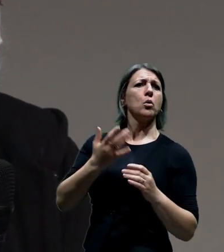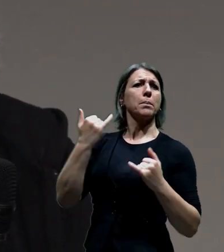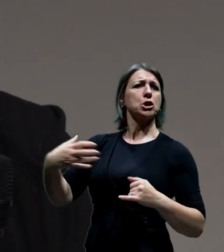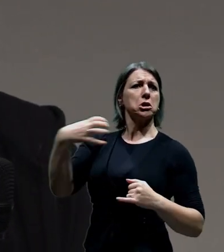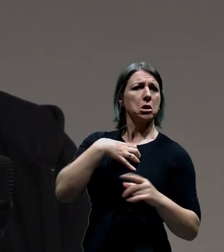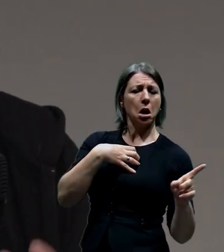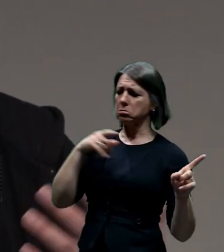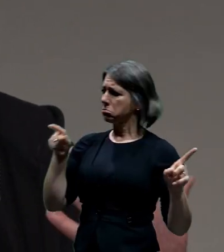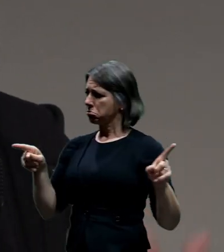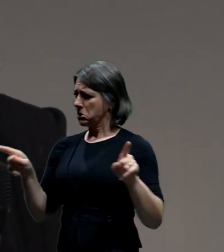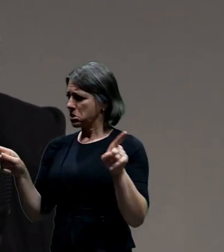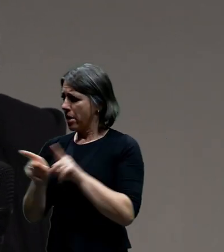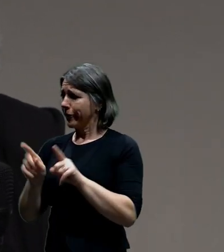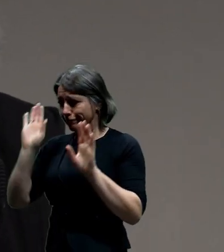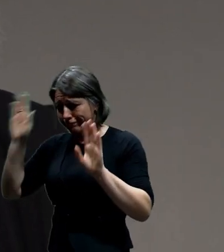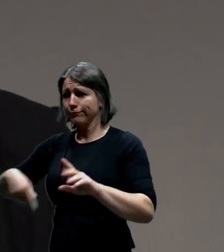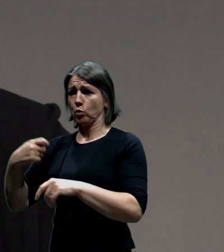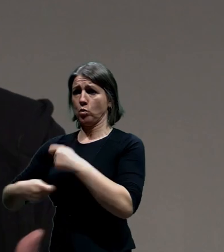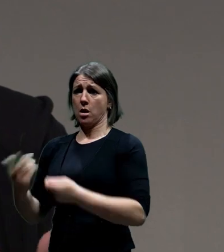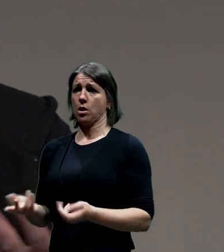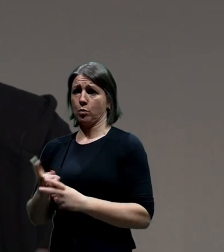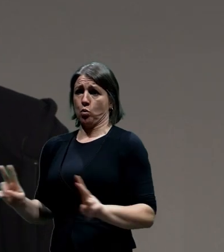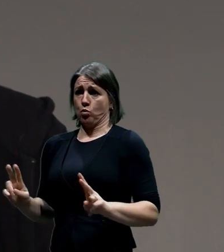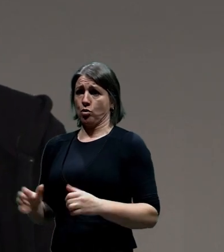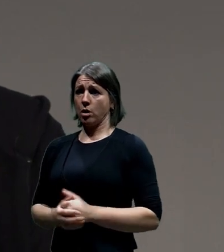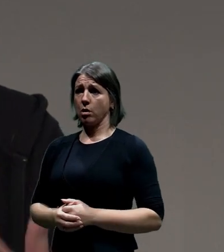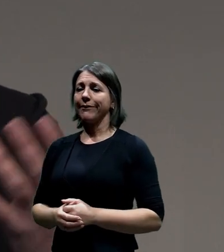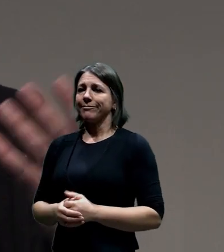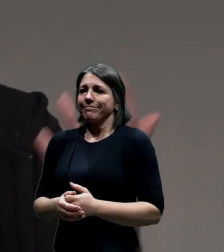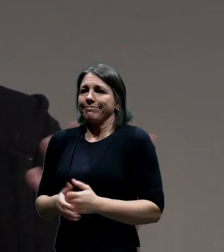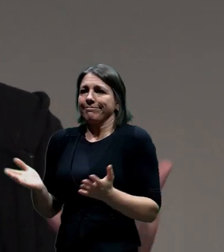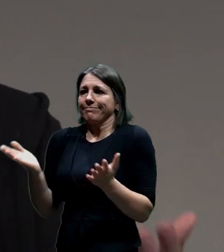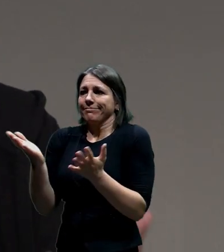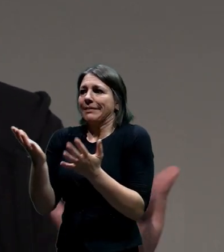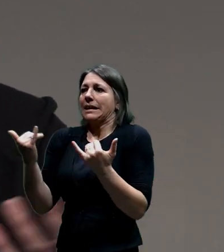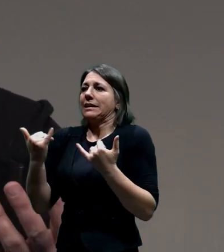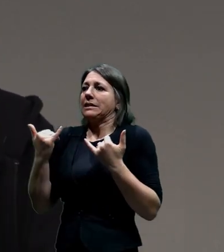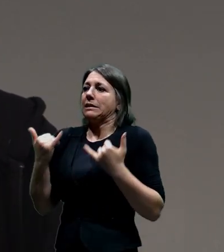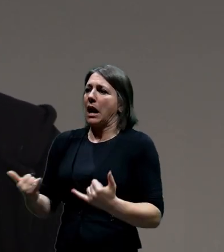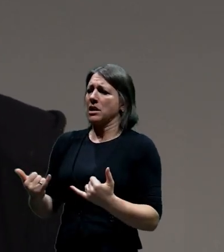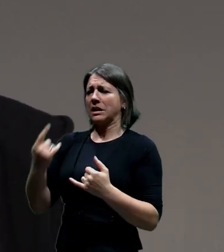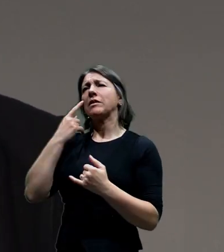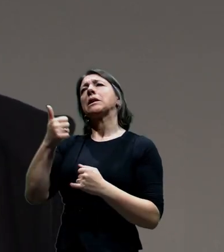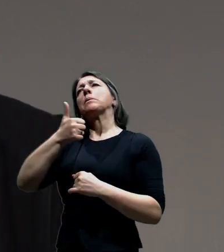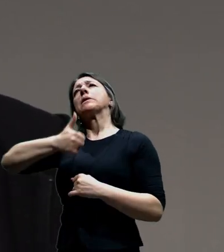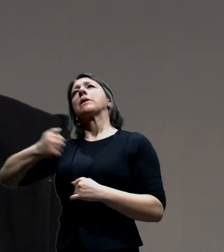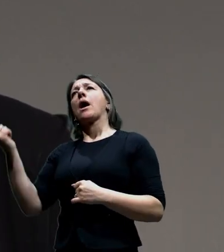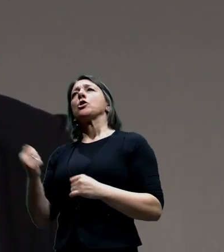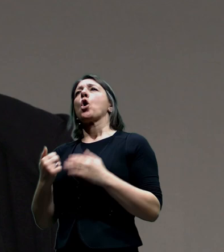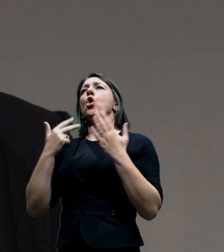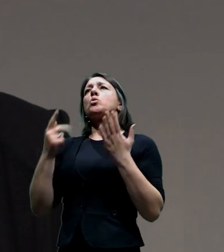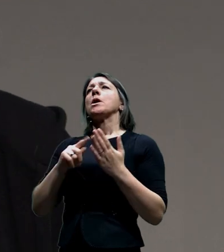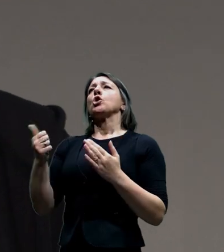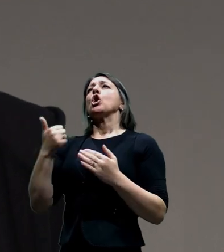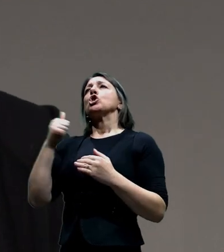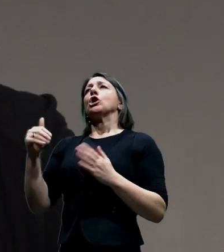a najednou vlastně jsme sem přivedli, dneska tady jezdí osm, devadesát, sto tisíc aut vlastně jezdí tou ulicí.